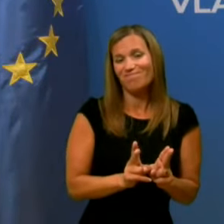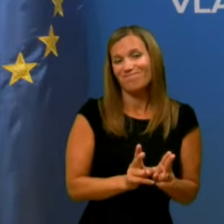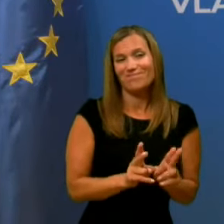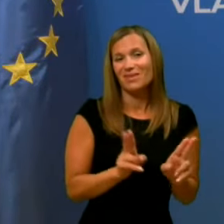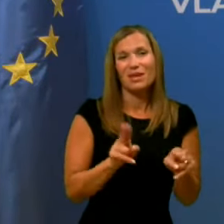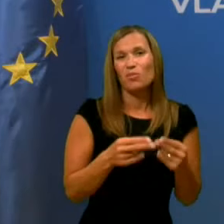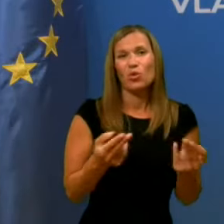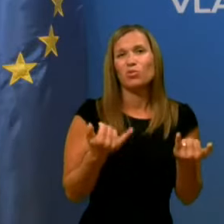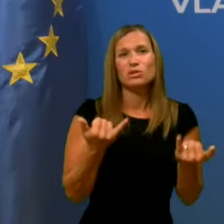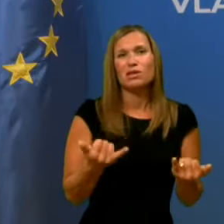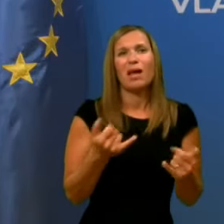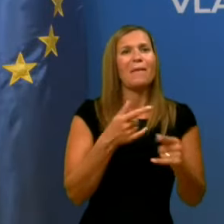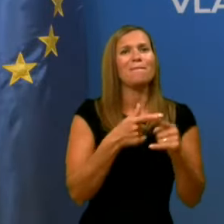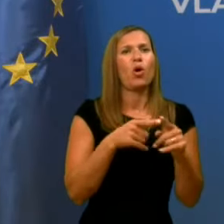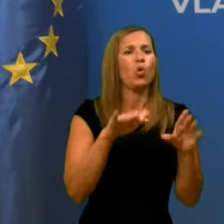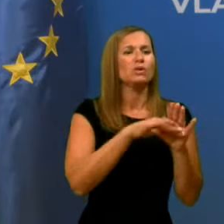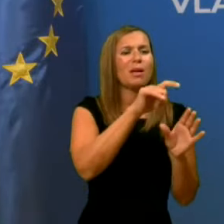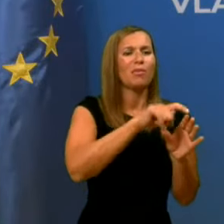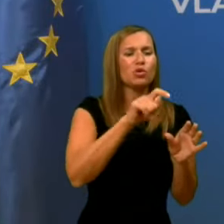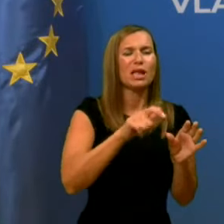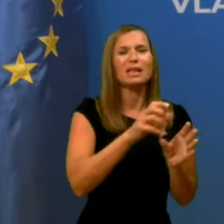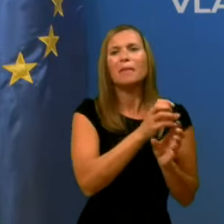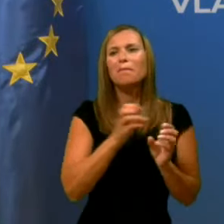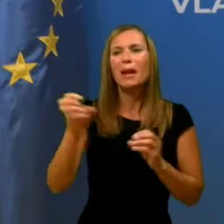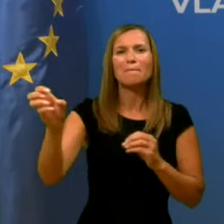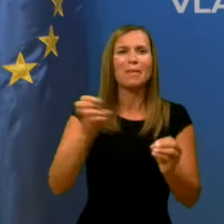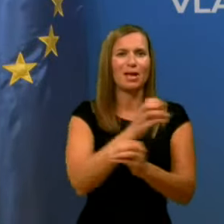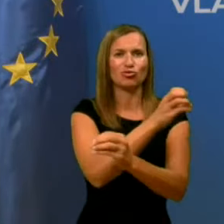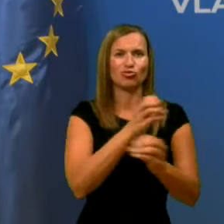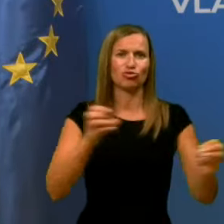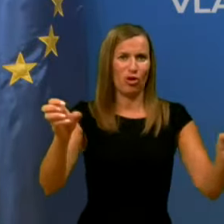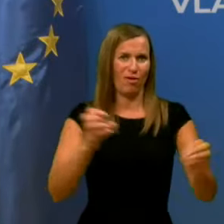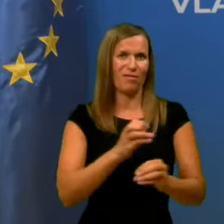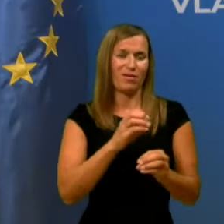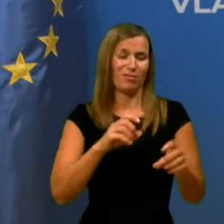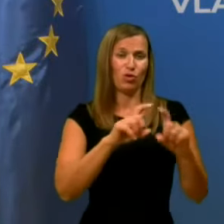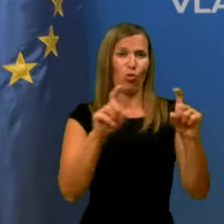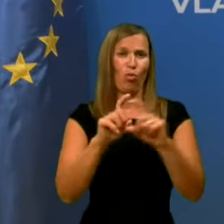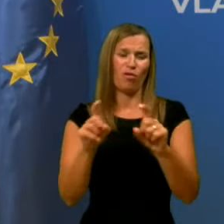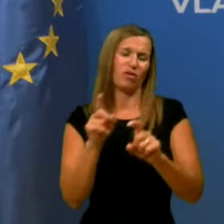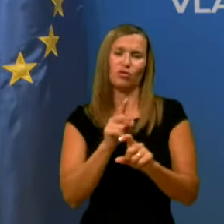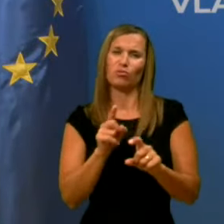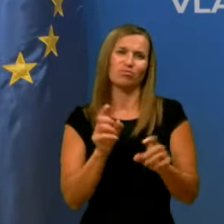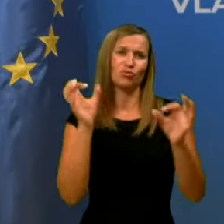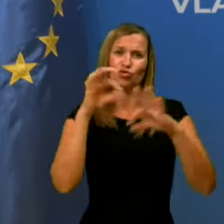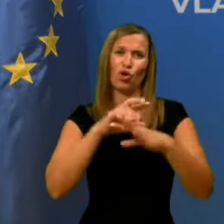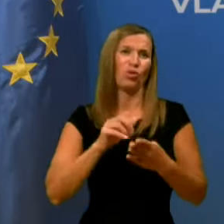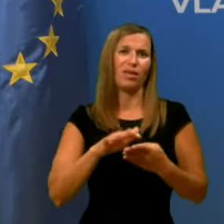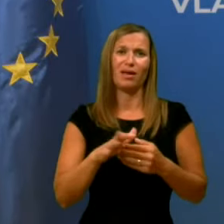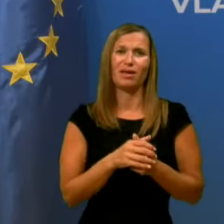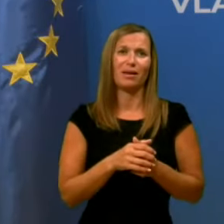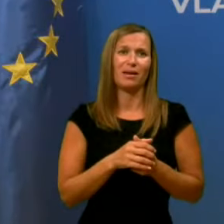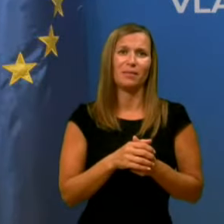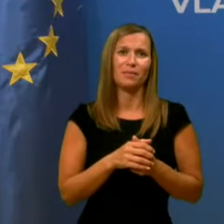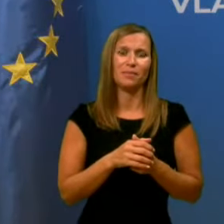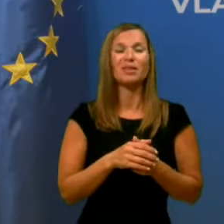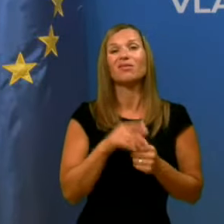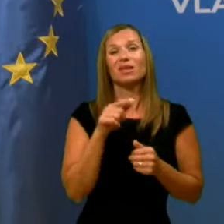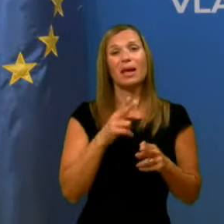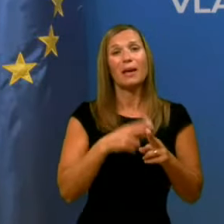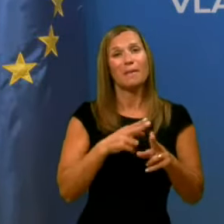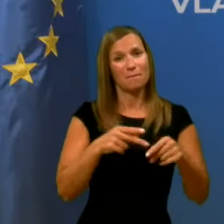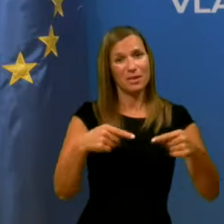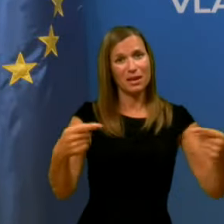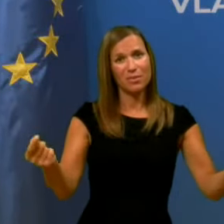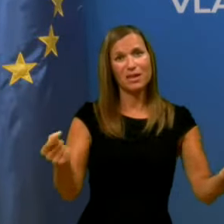domove in deluje na drugačen način. Žal, kot sem večkrat že omenil, sta v tej epidemiji,